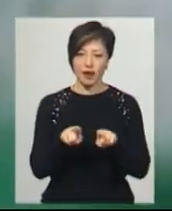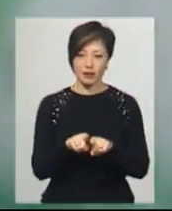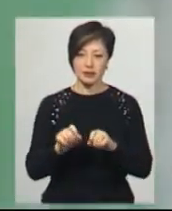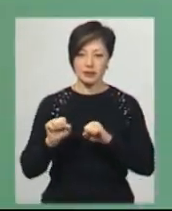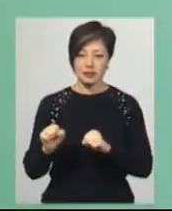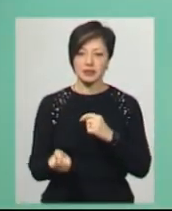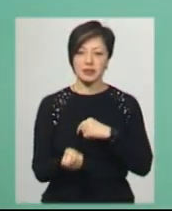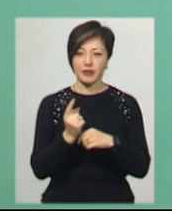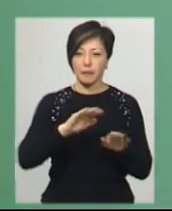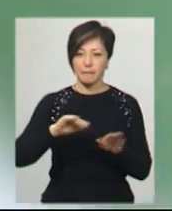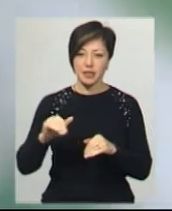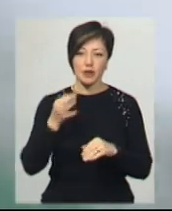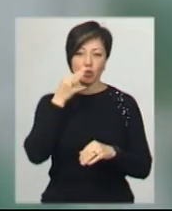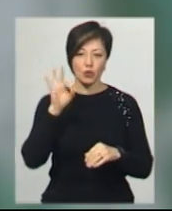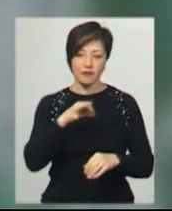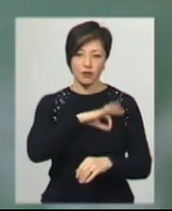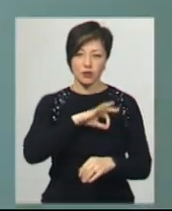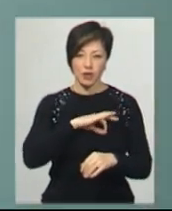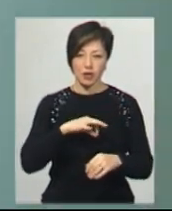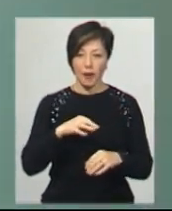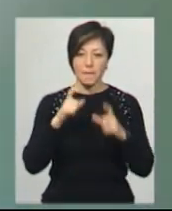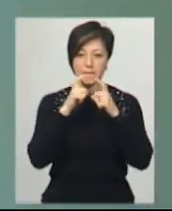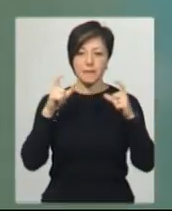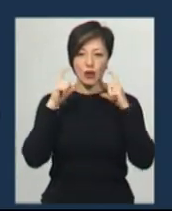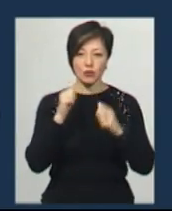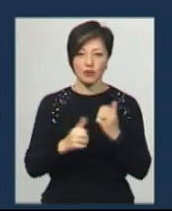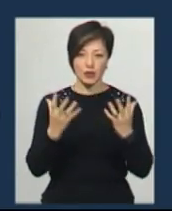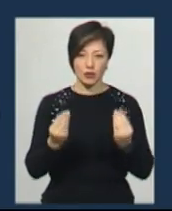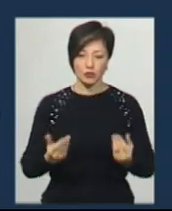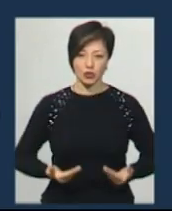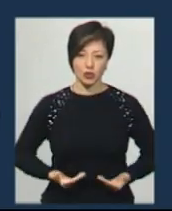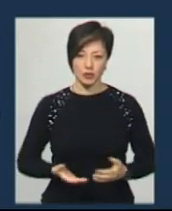захисту з'явилася після досвіду використання масок у повсякданному житті.